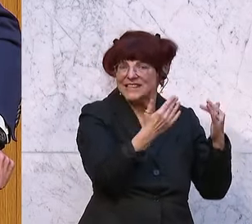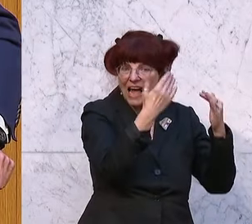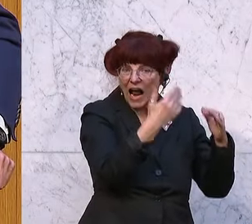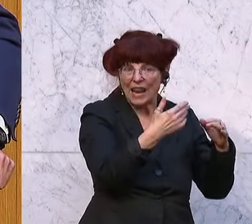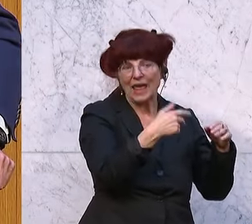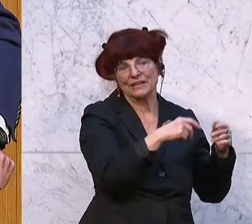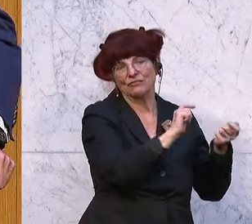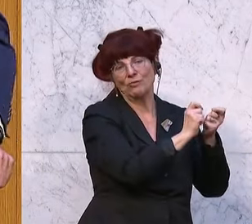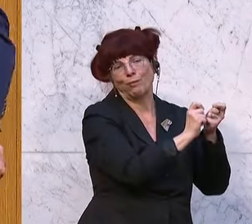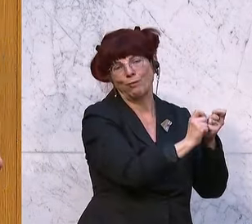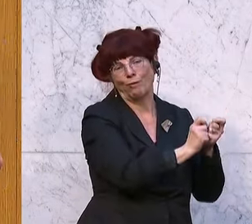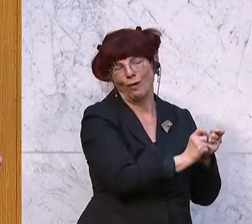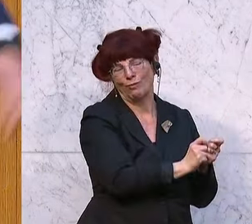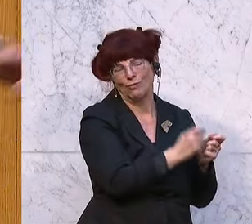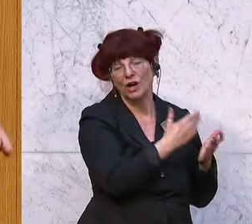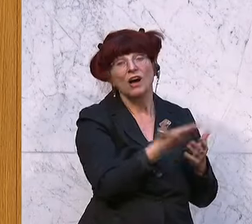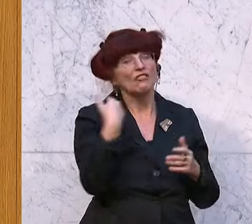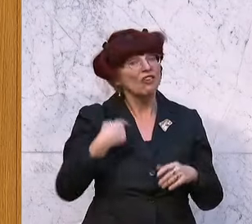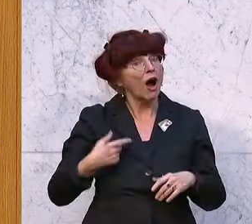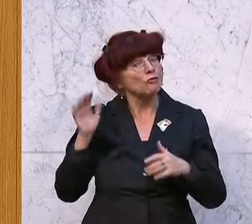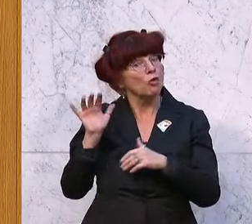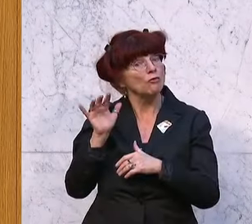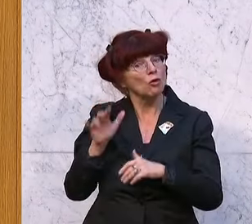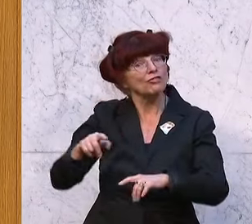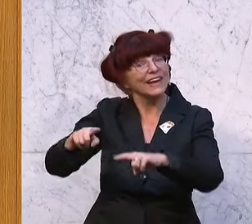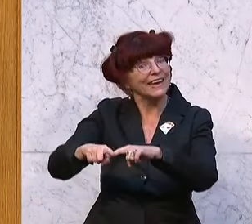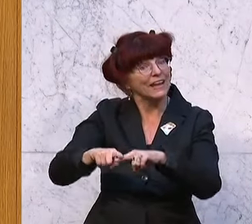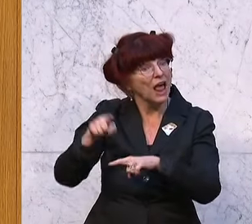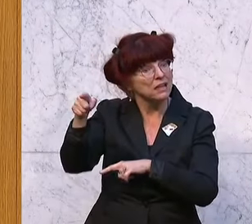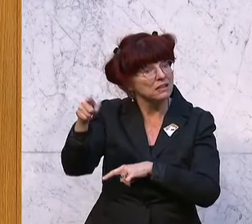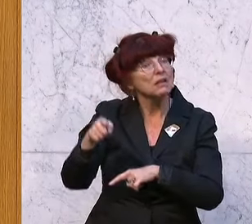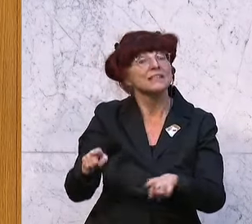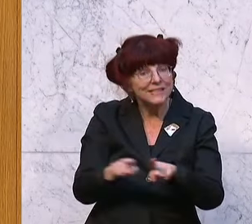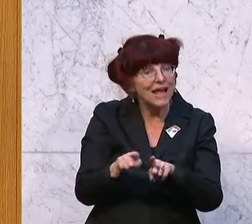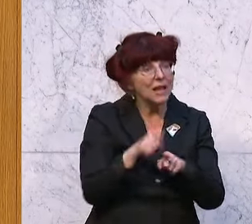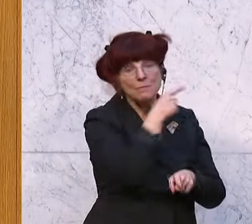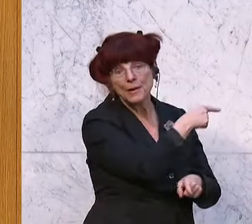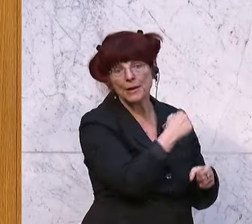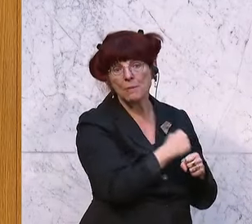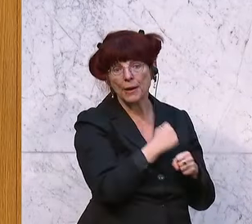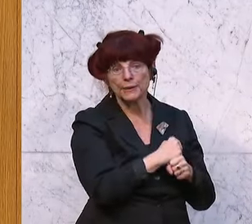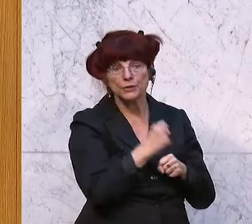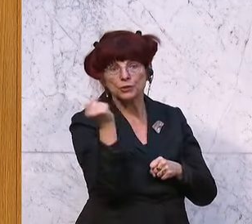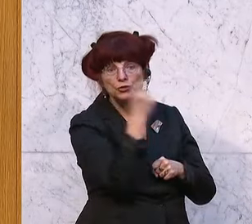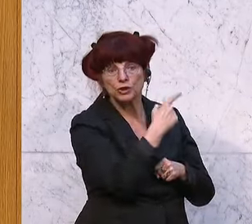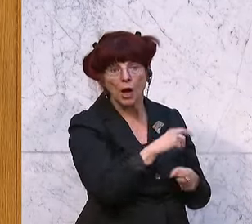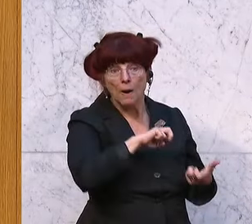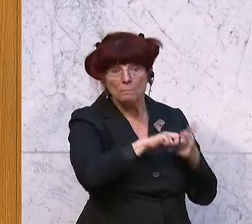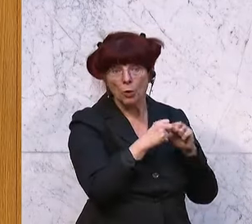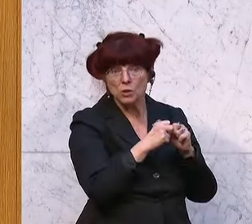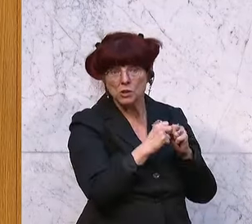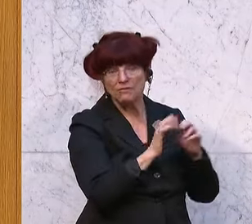vorgeworfen haben, seinerzeit. Ja, jetzt frisieren Sie die Zollen, die Sie nach Brüssel schicken. Eine einzige Manipulation, ein